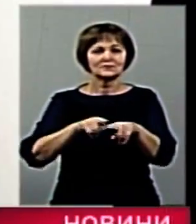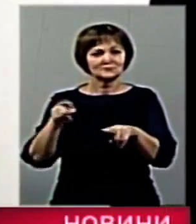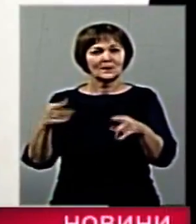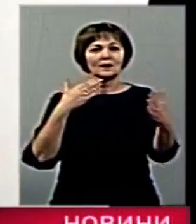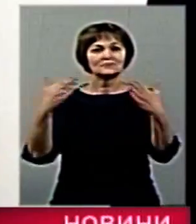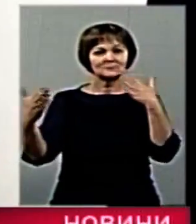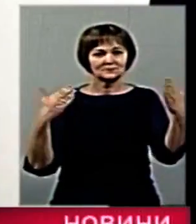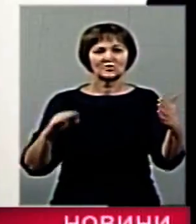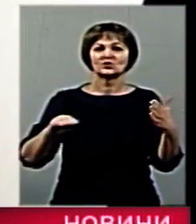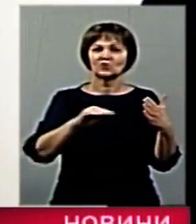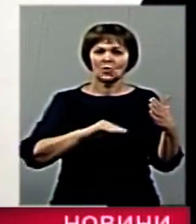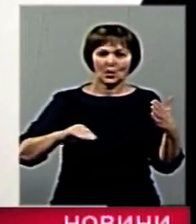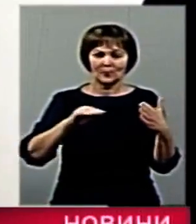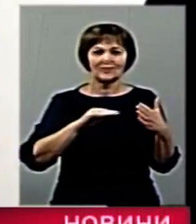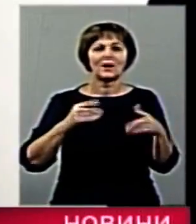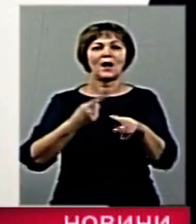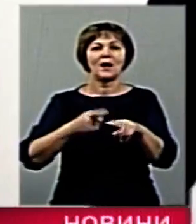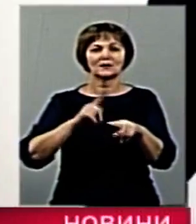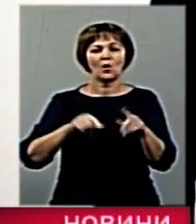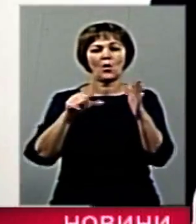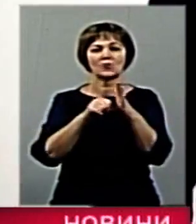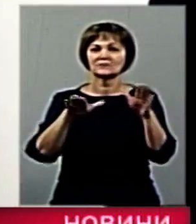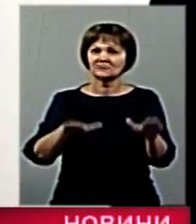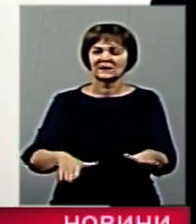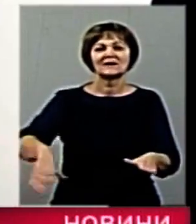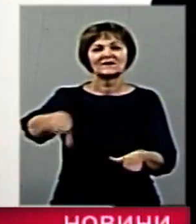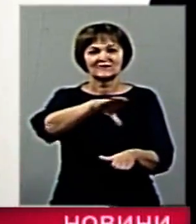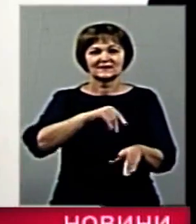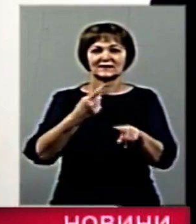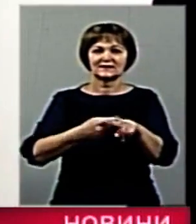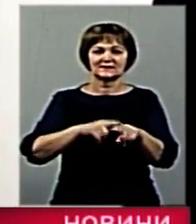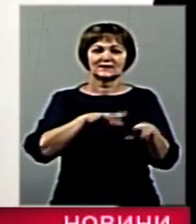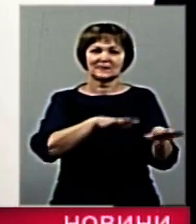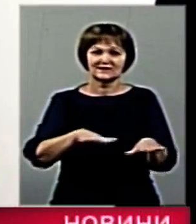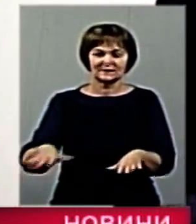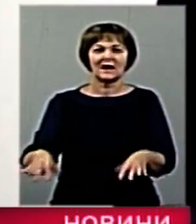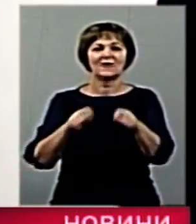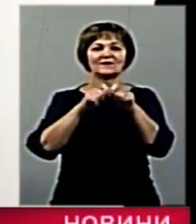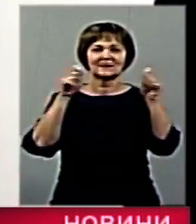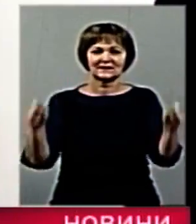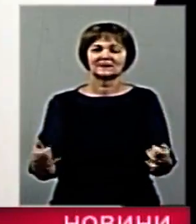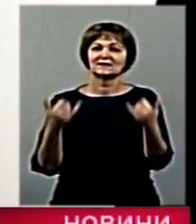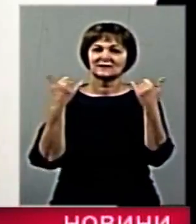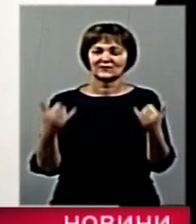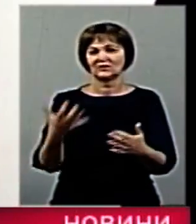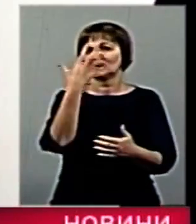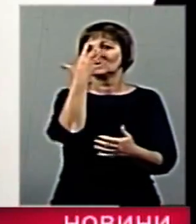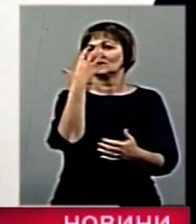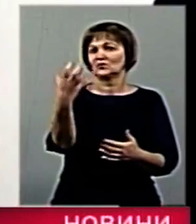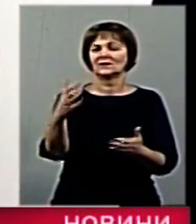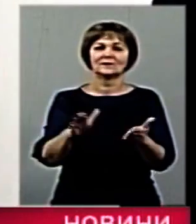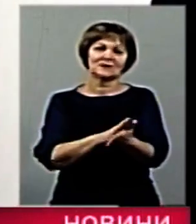Житомирі, краєзнавчий музей у Коростені. Тобто ці всі локації відкриті для всіх сьогодні, фотографування здійснюється